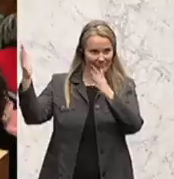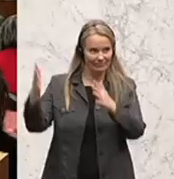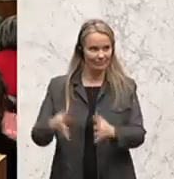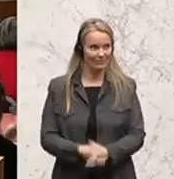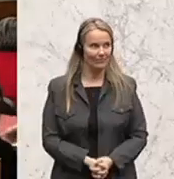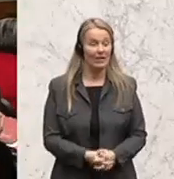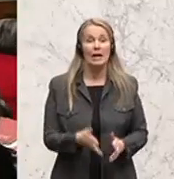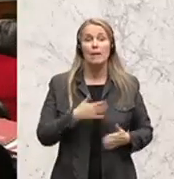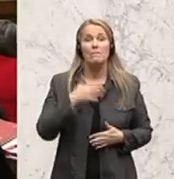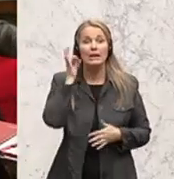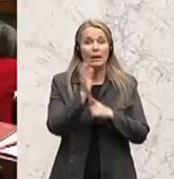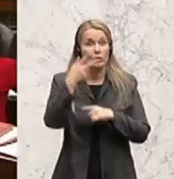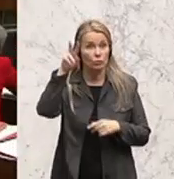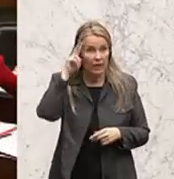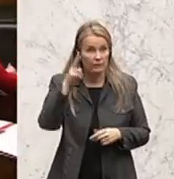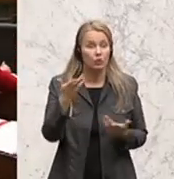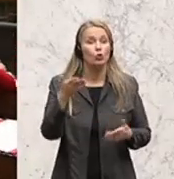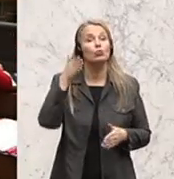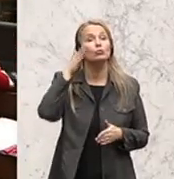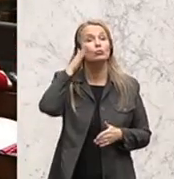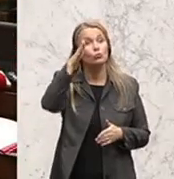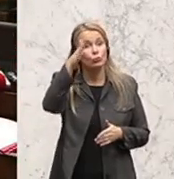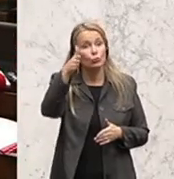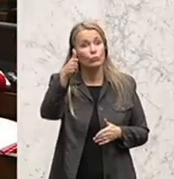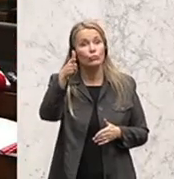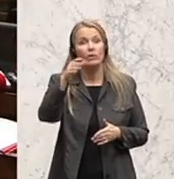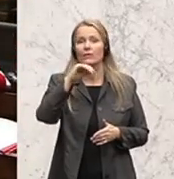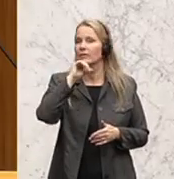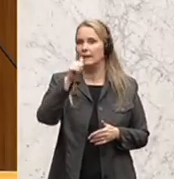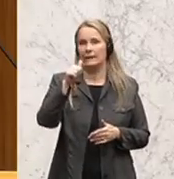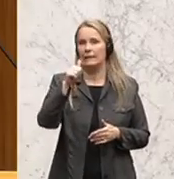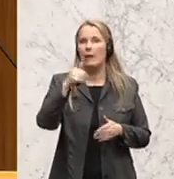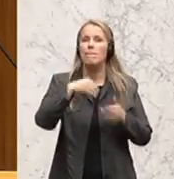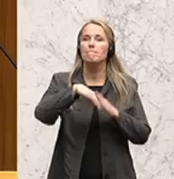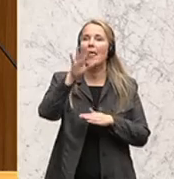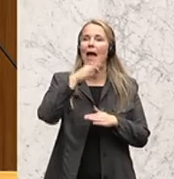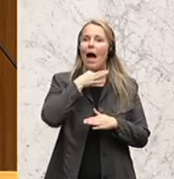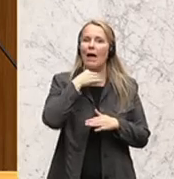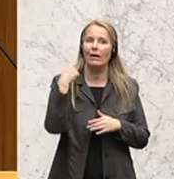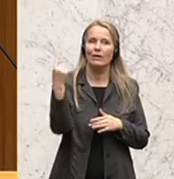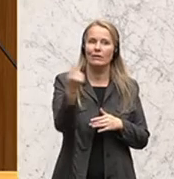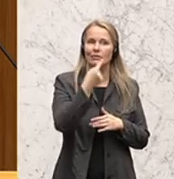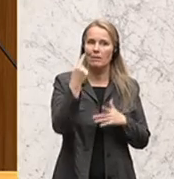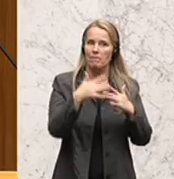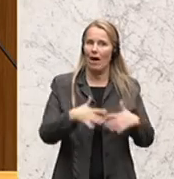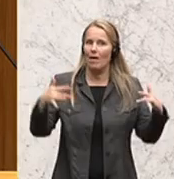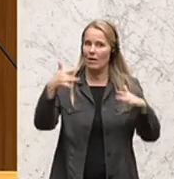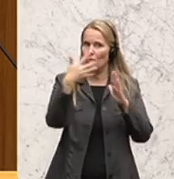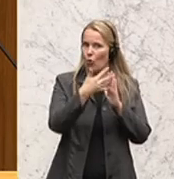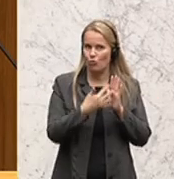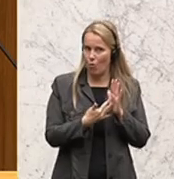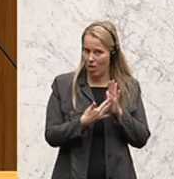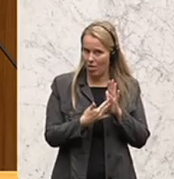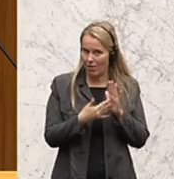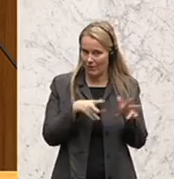Meine Damen und Herren, künftig kontrolliert also nicht mehr die Mehrheit des Parlaments,